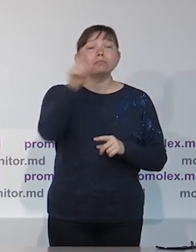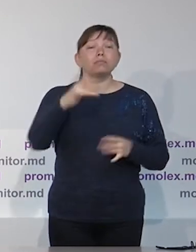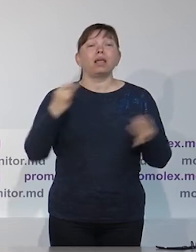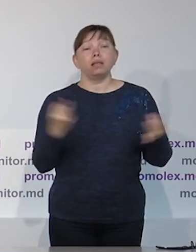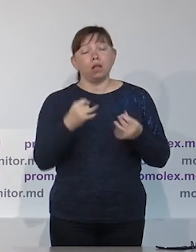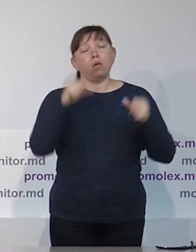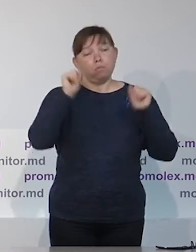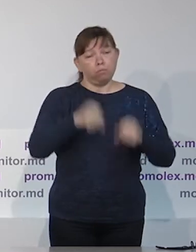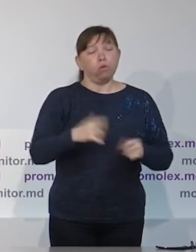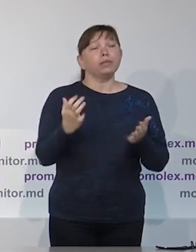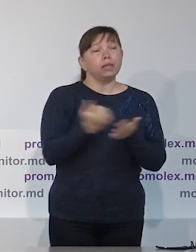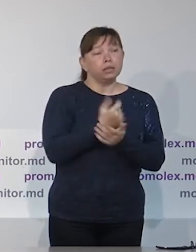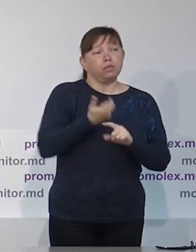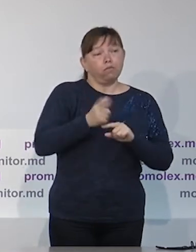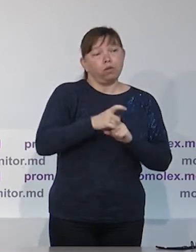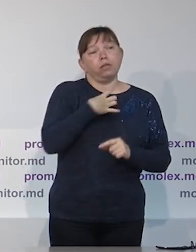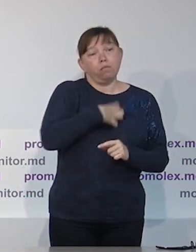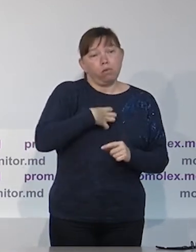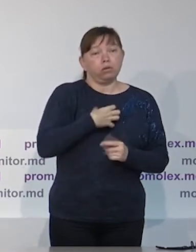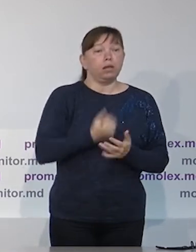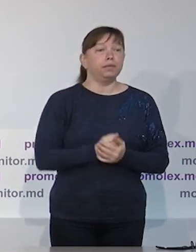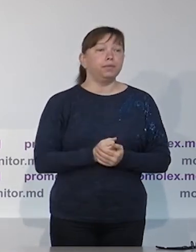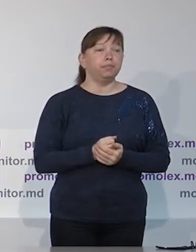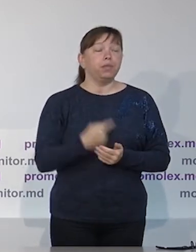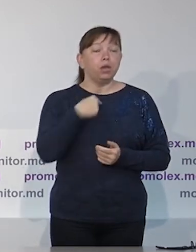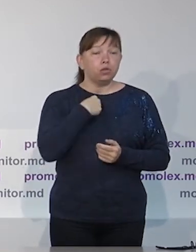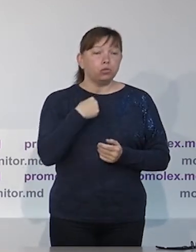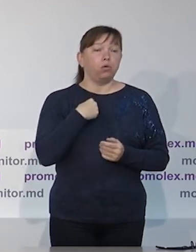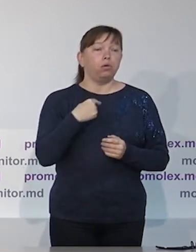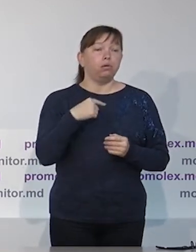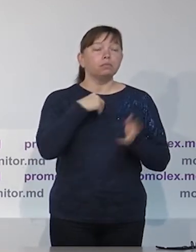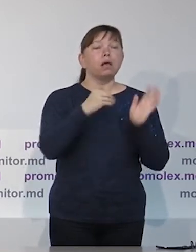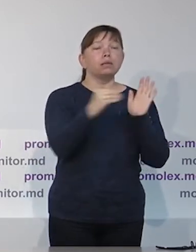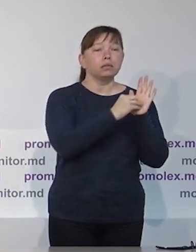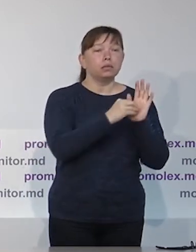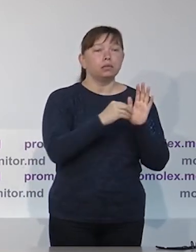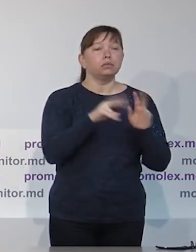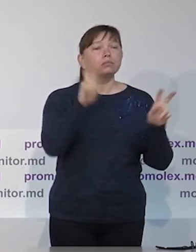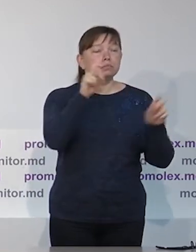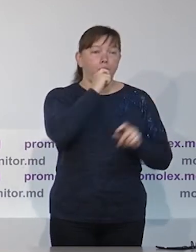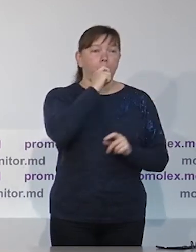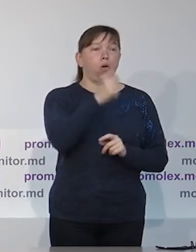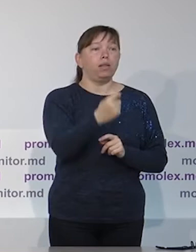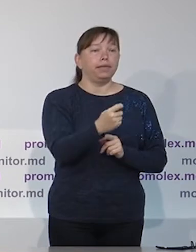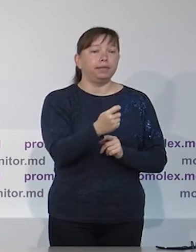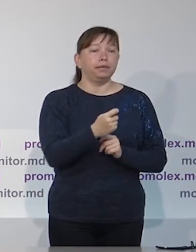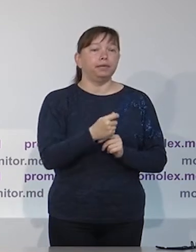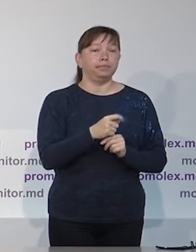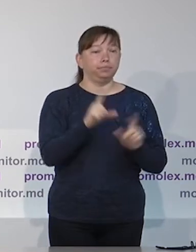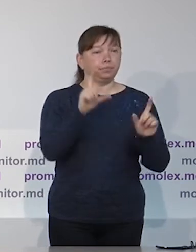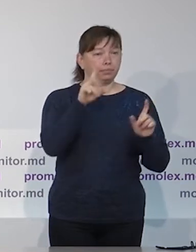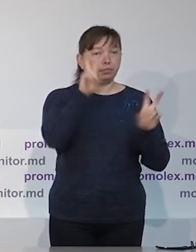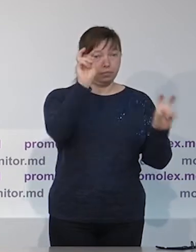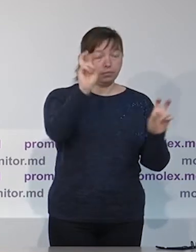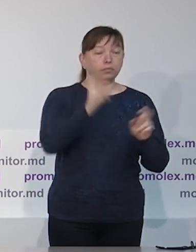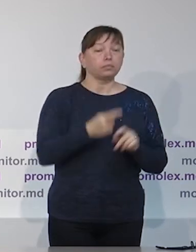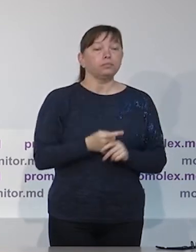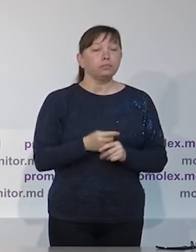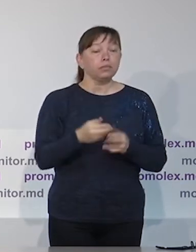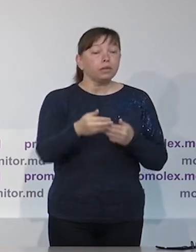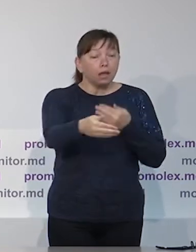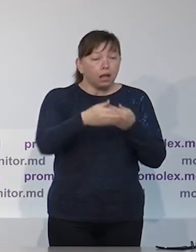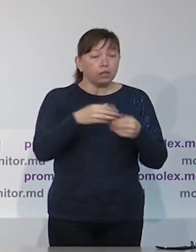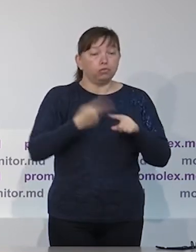этим выборам. В этом смысле, в первом отчете